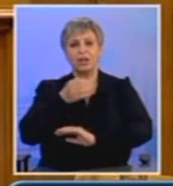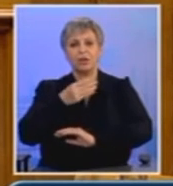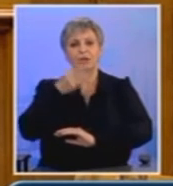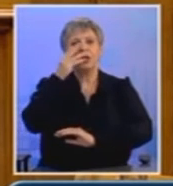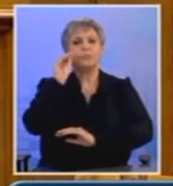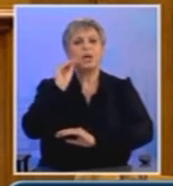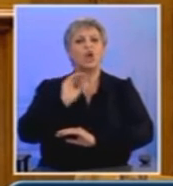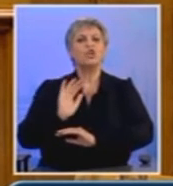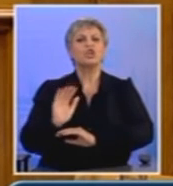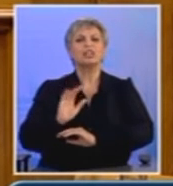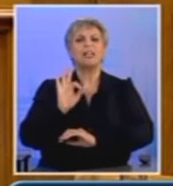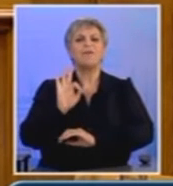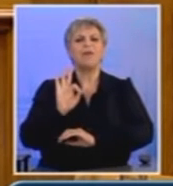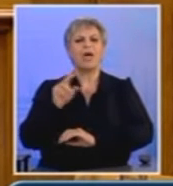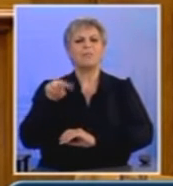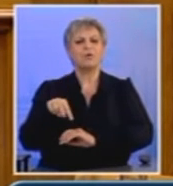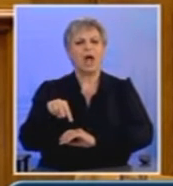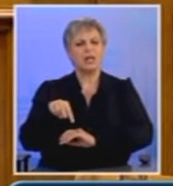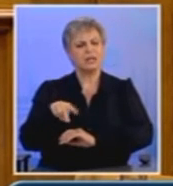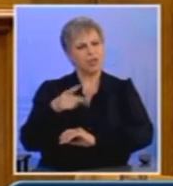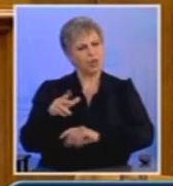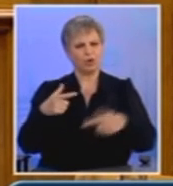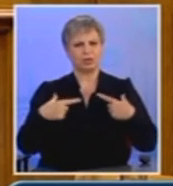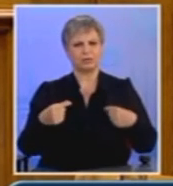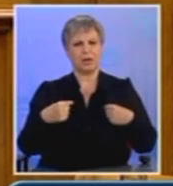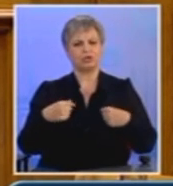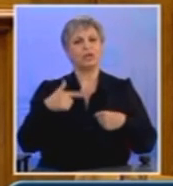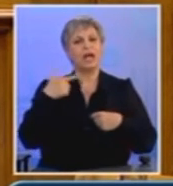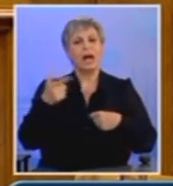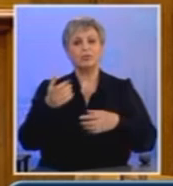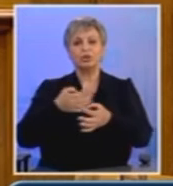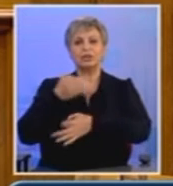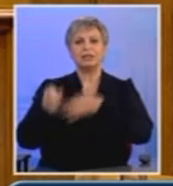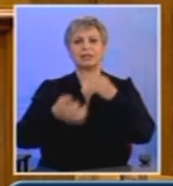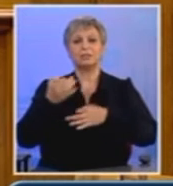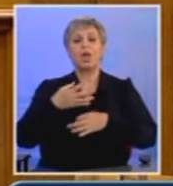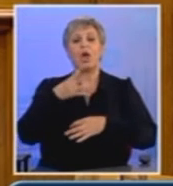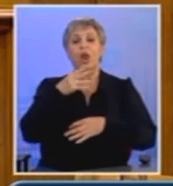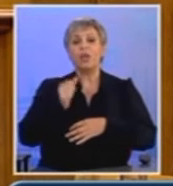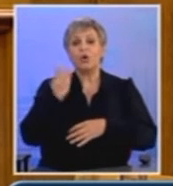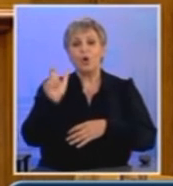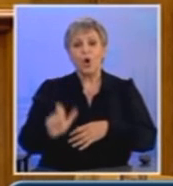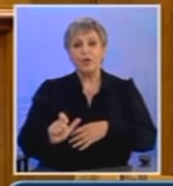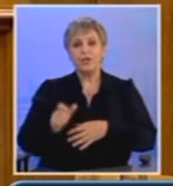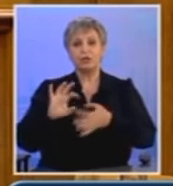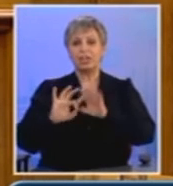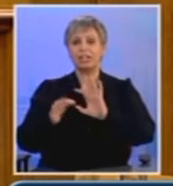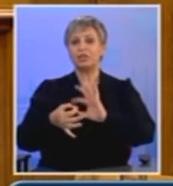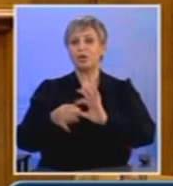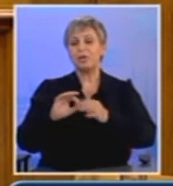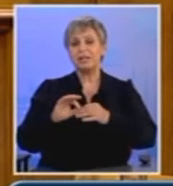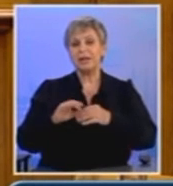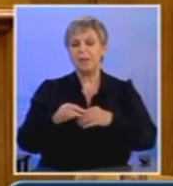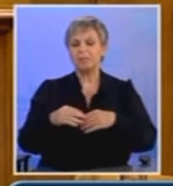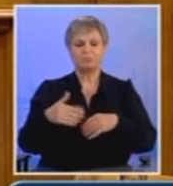Φλαμπουράρη για παράδειγμα, να σας ενημερώσει σχετικά γιατί δεν τα πάτε καλά με την ιστορία. Λέτε ότι κάνατε, ότι